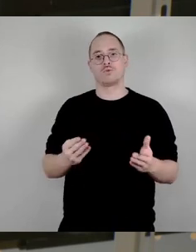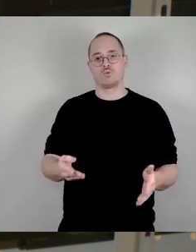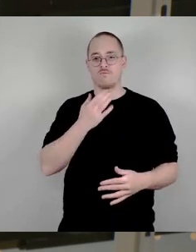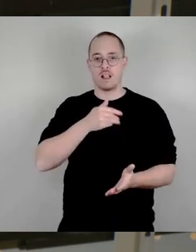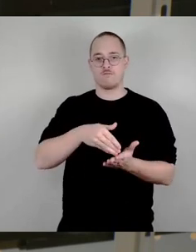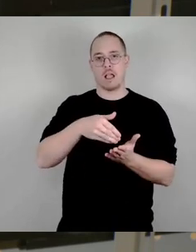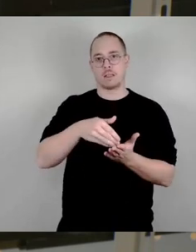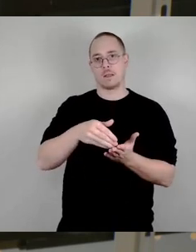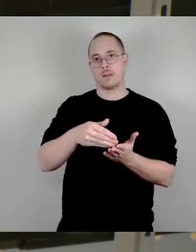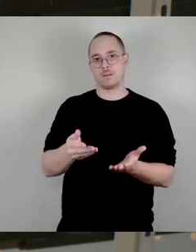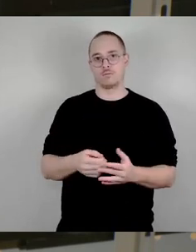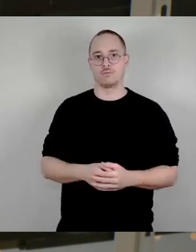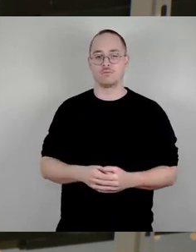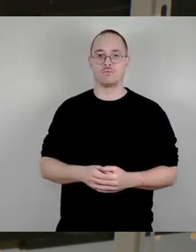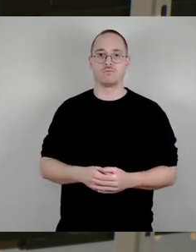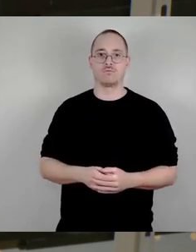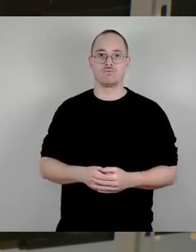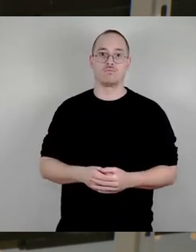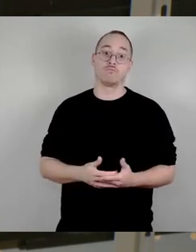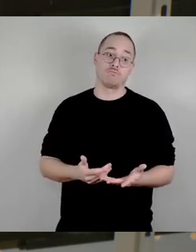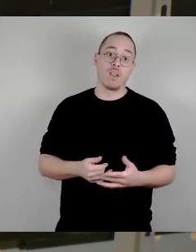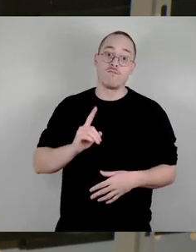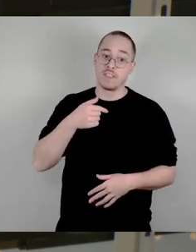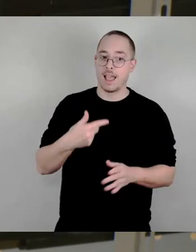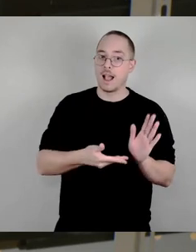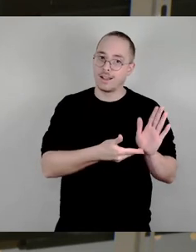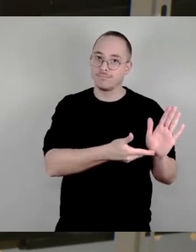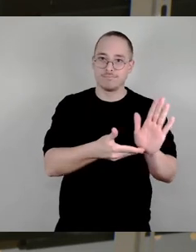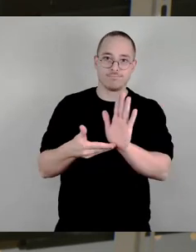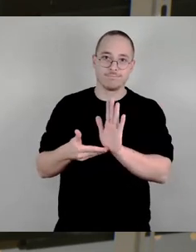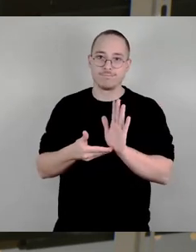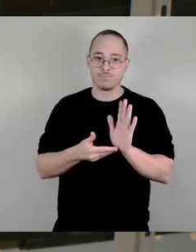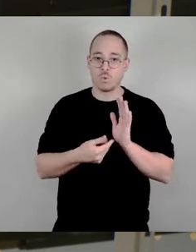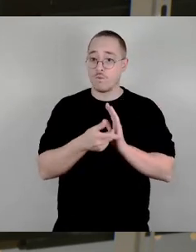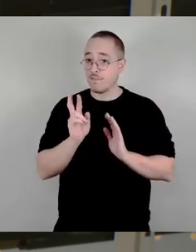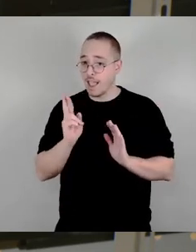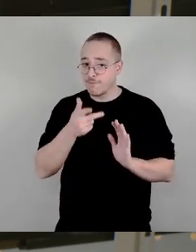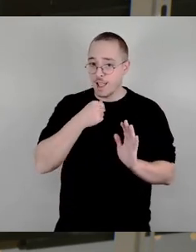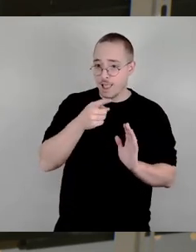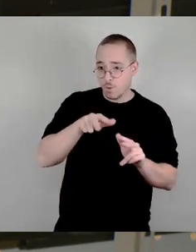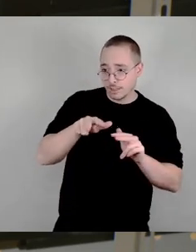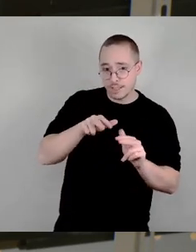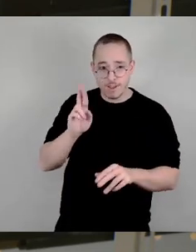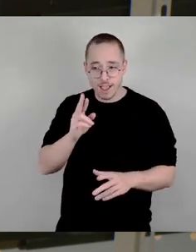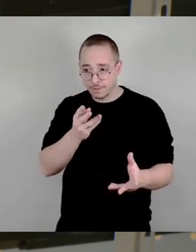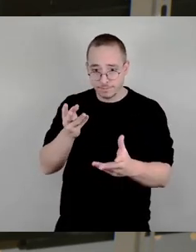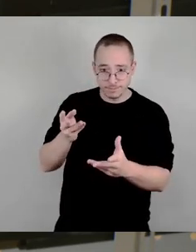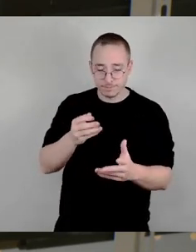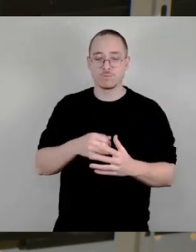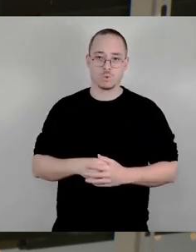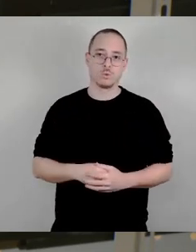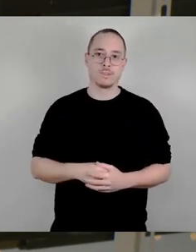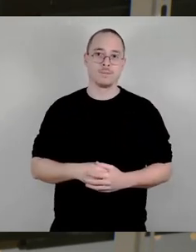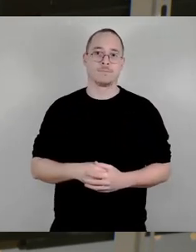es soll ja weitergehen, es wird wieder ausgeschrieben. Also, wir müssen natürlich tatsächlich immer beim Thema